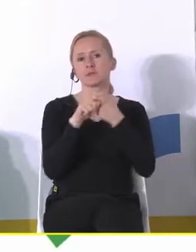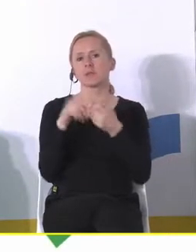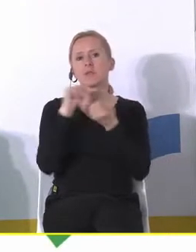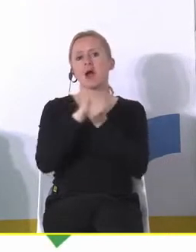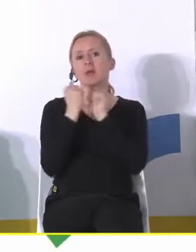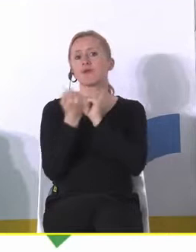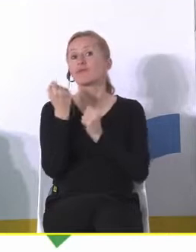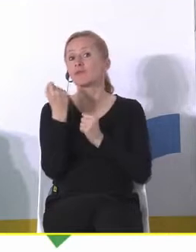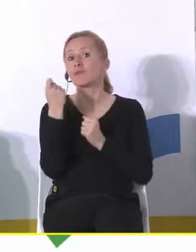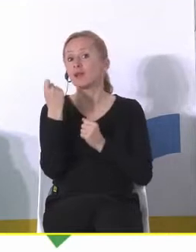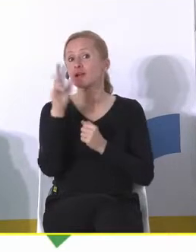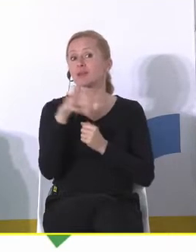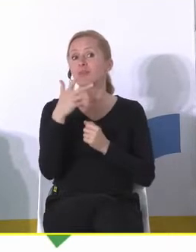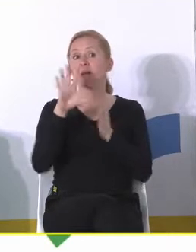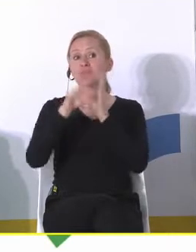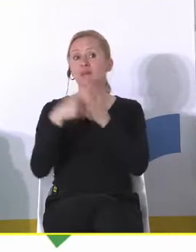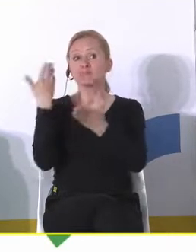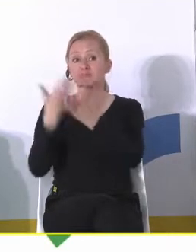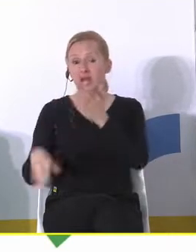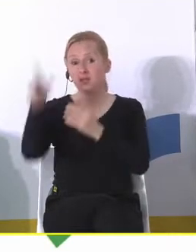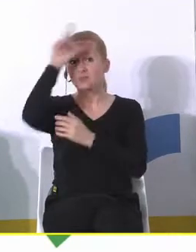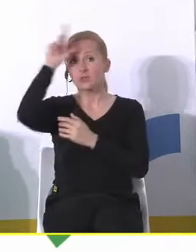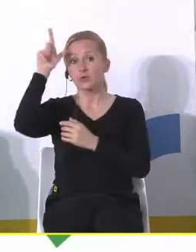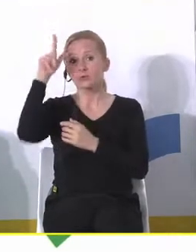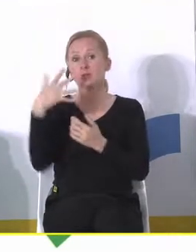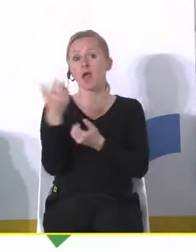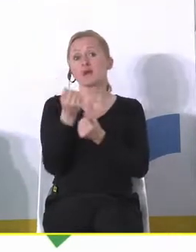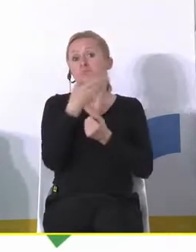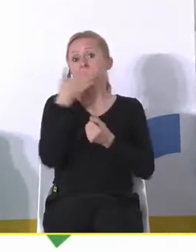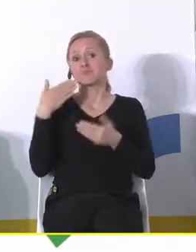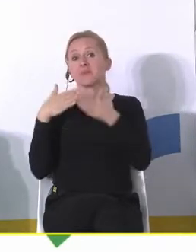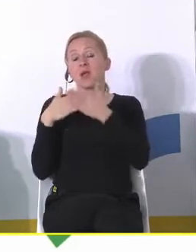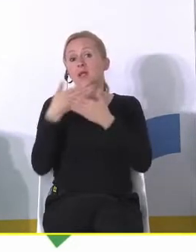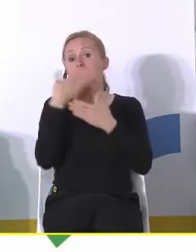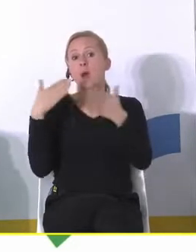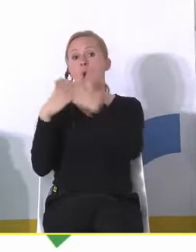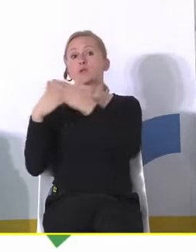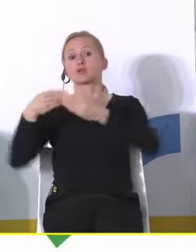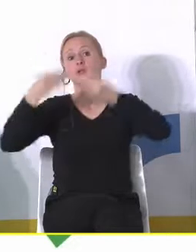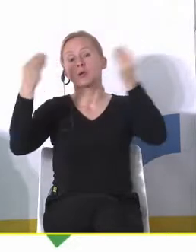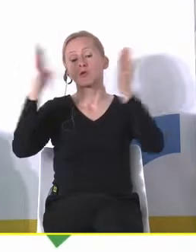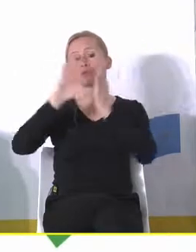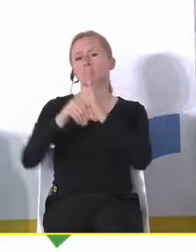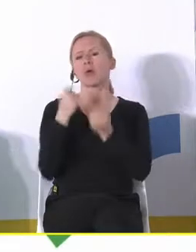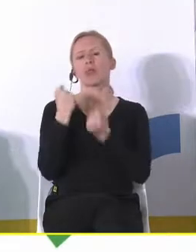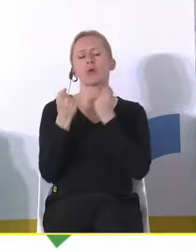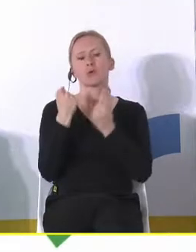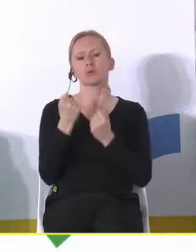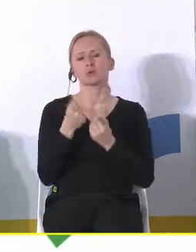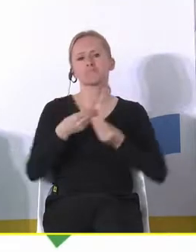w momencie, kiedy miasta tracą mieszkańców, po prostu zatrzymuje się ich rozwój i ich funkcjonowanie trudno utrzymać.